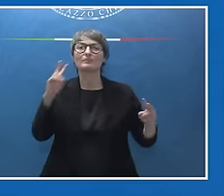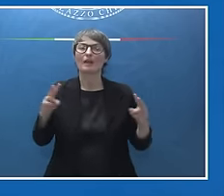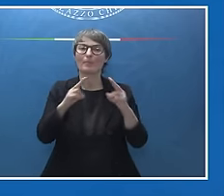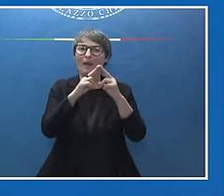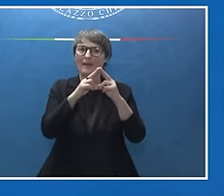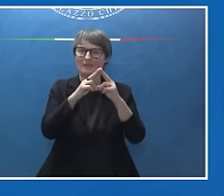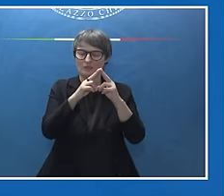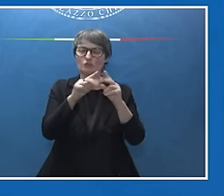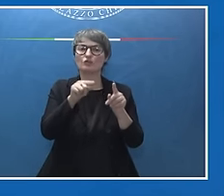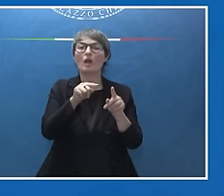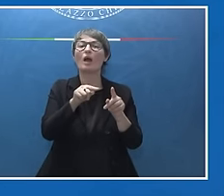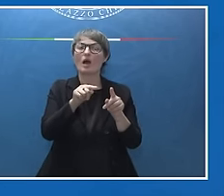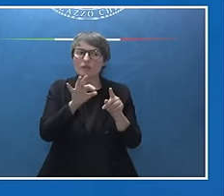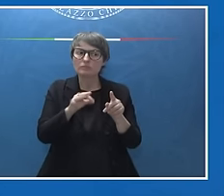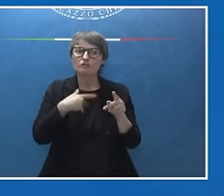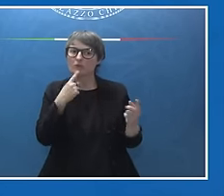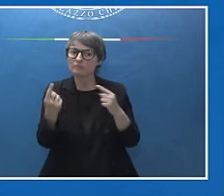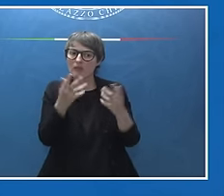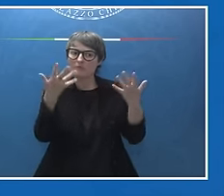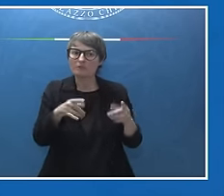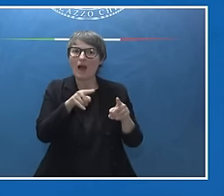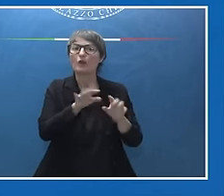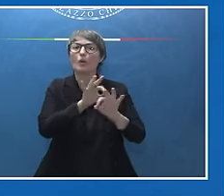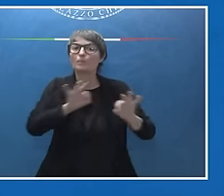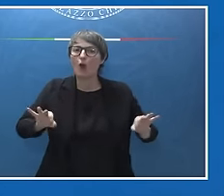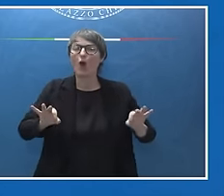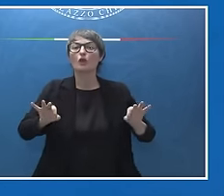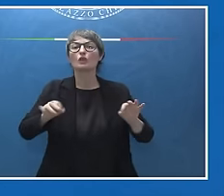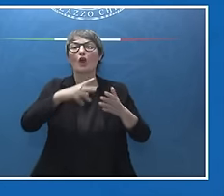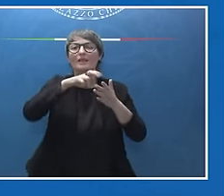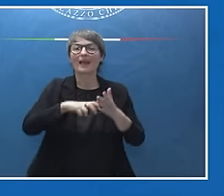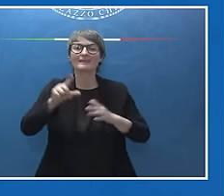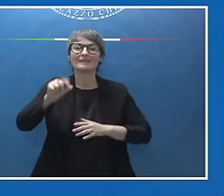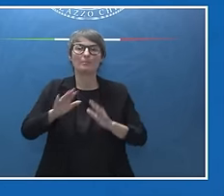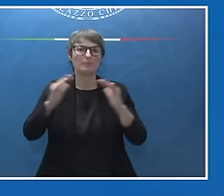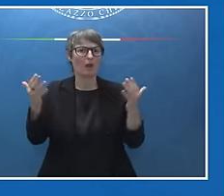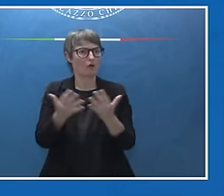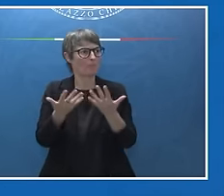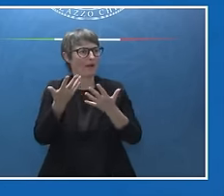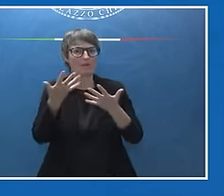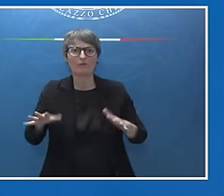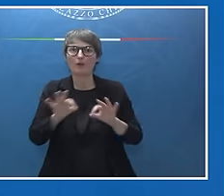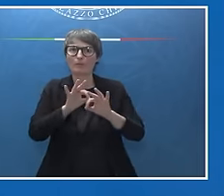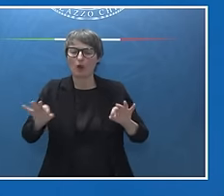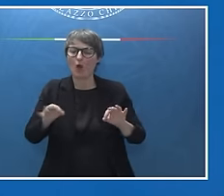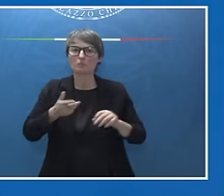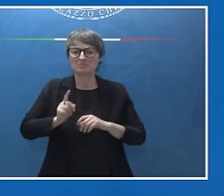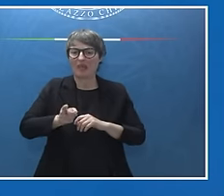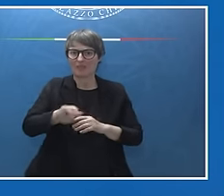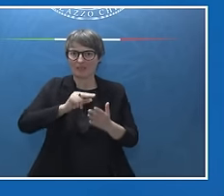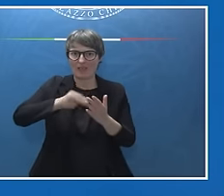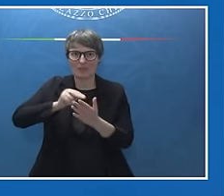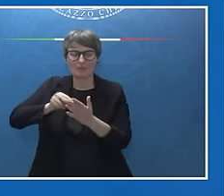tassa minima globale, è pronta per essere firmata sul piano tecnico. Il G7 e l'Ocse su questo tema hanno